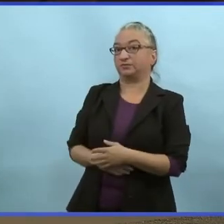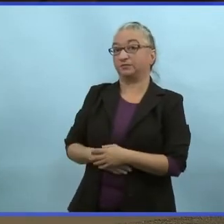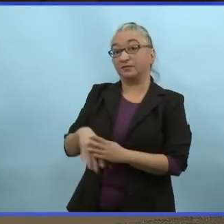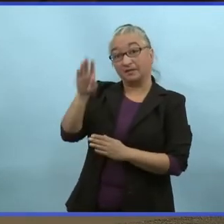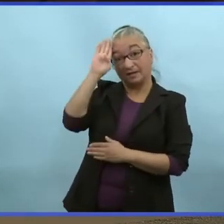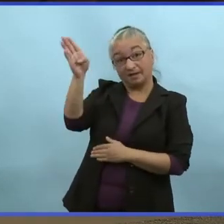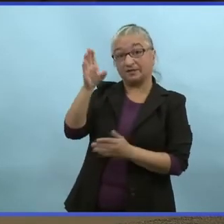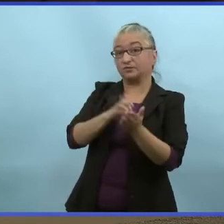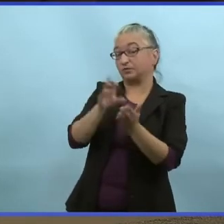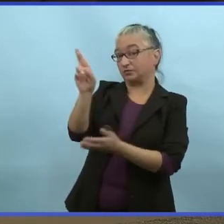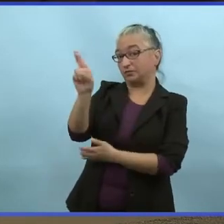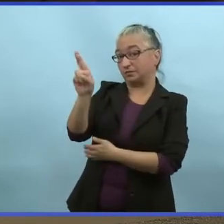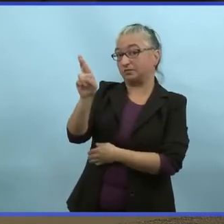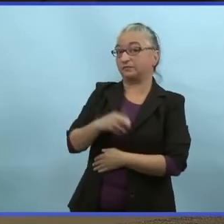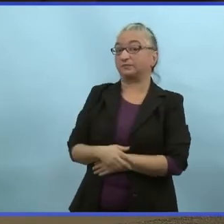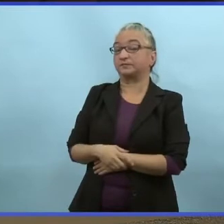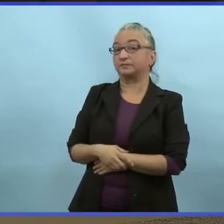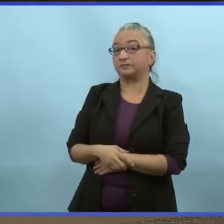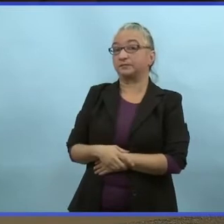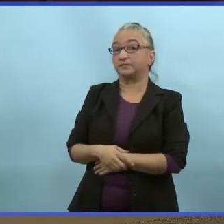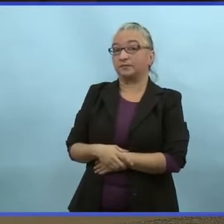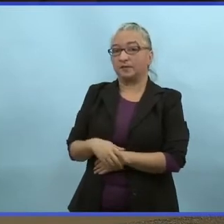Bonjour, docteur Roussin.